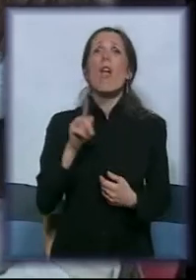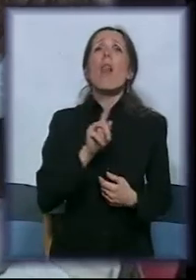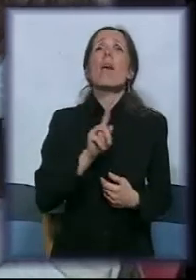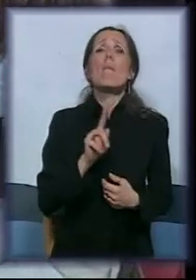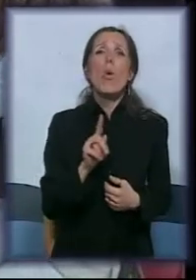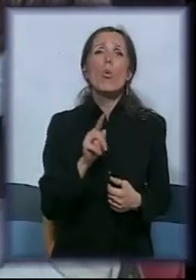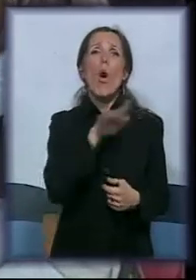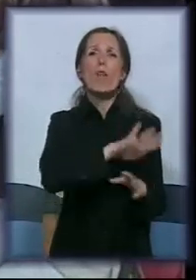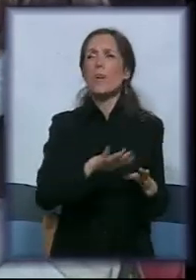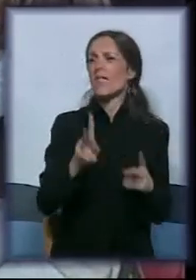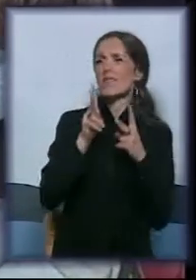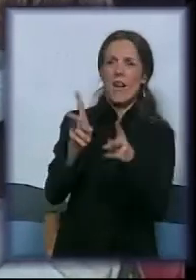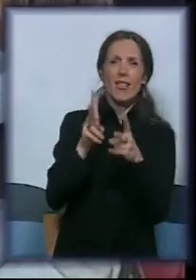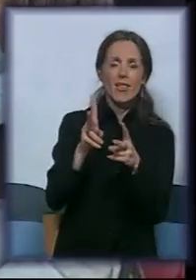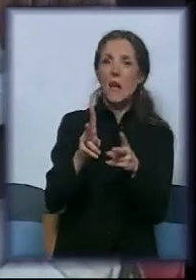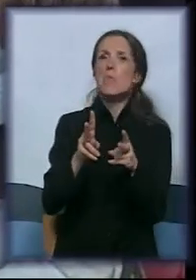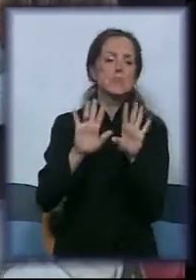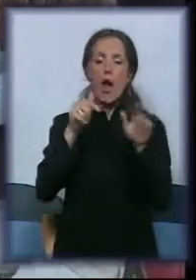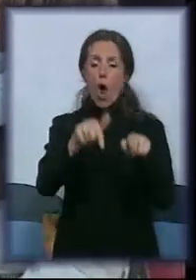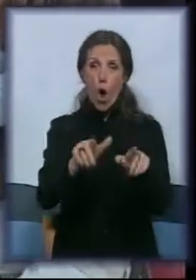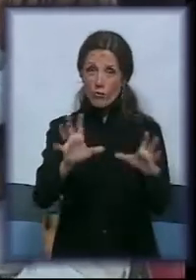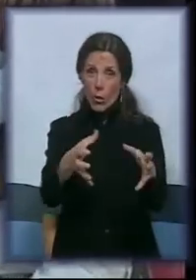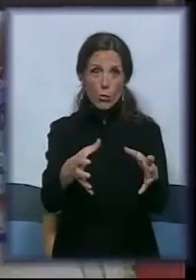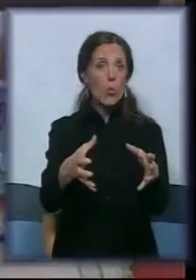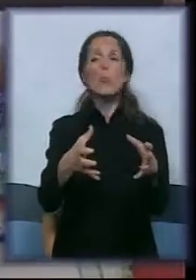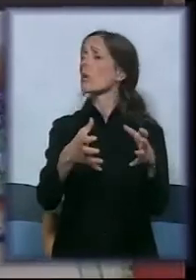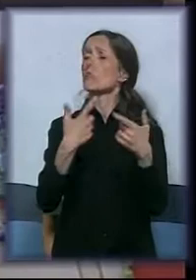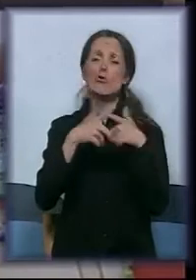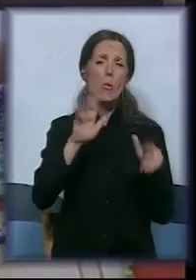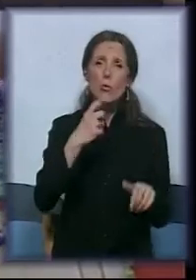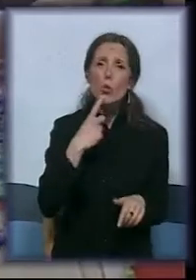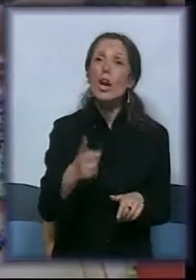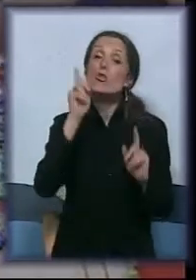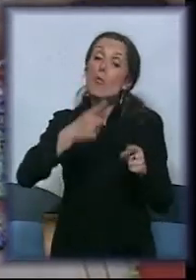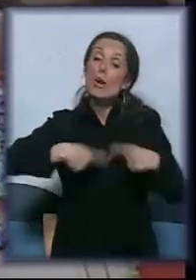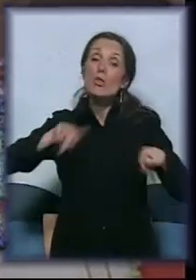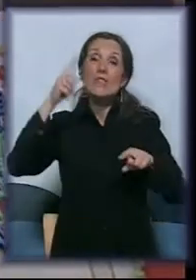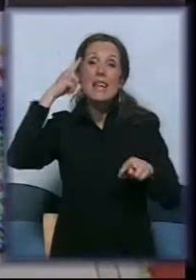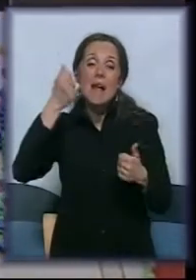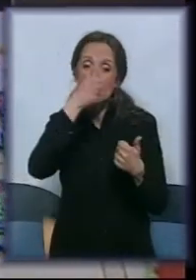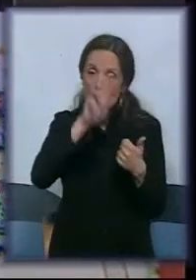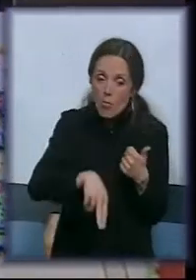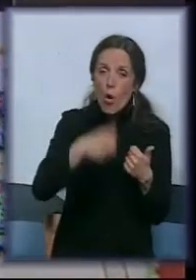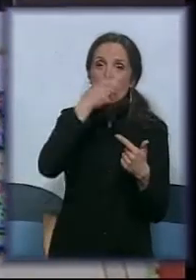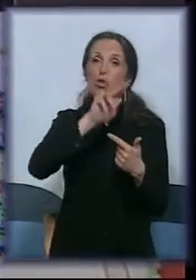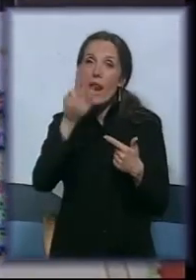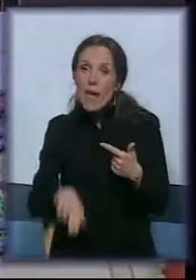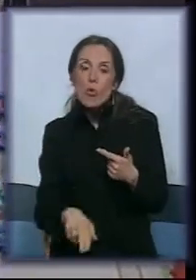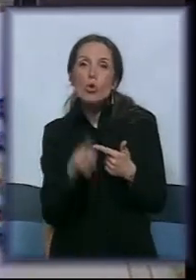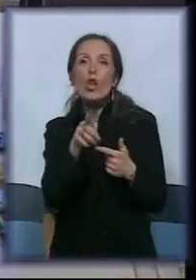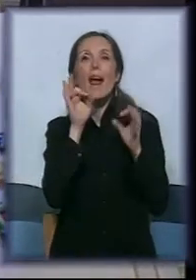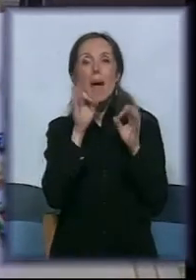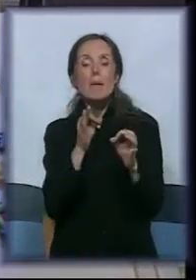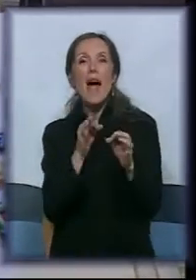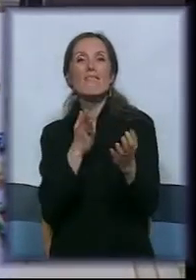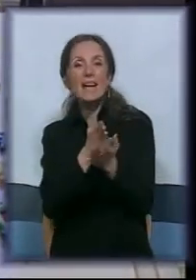nema. Sve je otvoreno, mora da se zna šta se ne zna, šta se ne može i prosto da se onda pristupi problemu sa prave strane. To